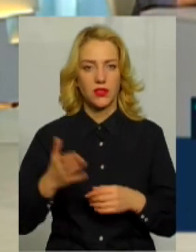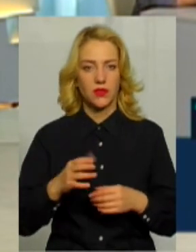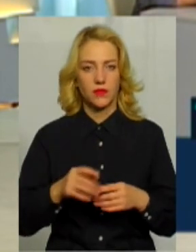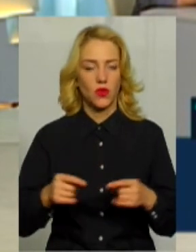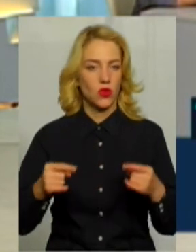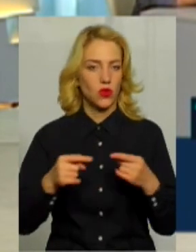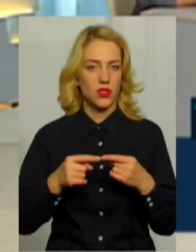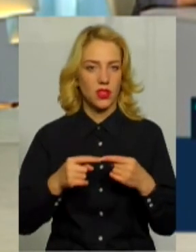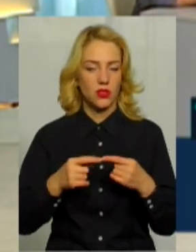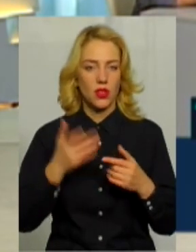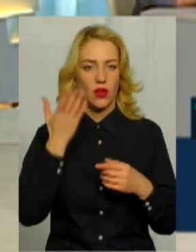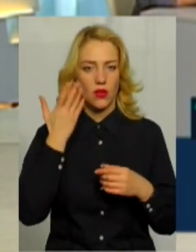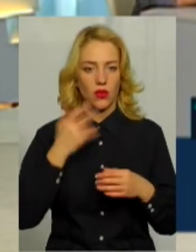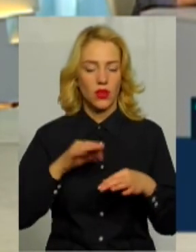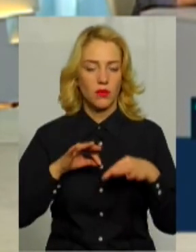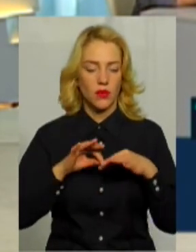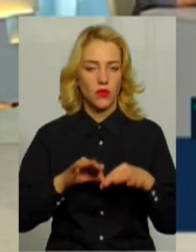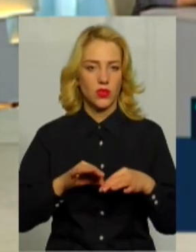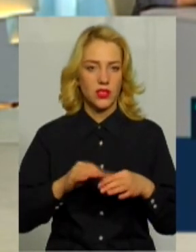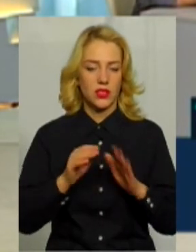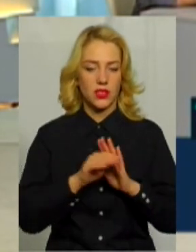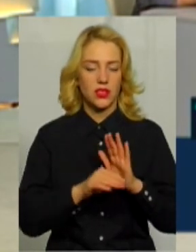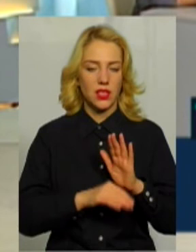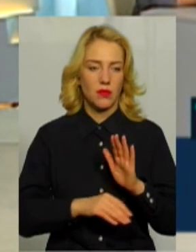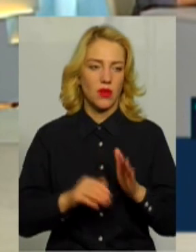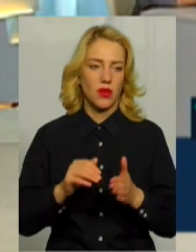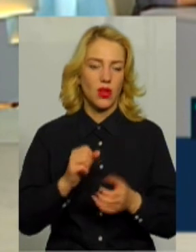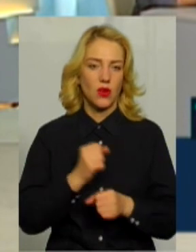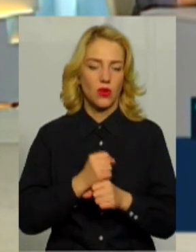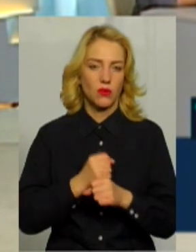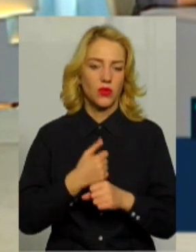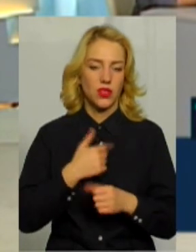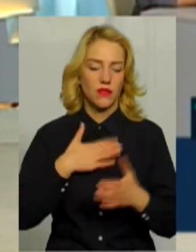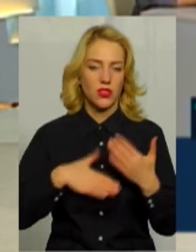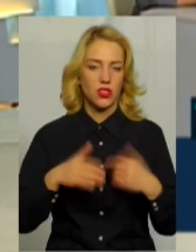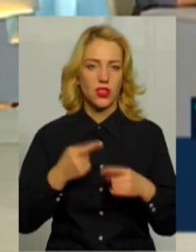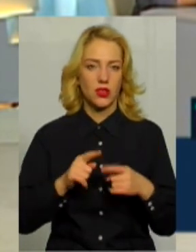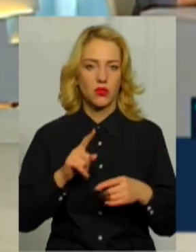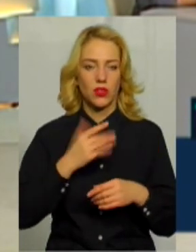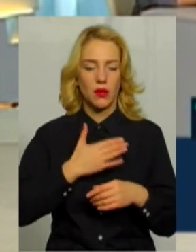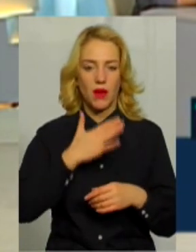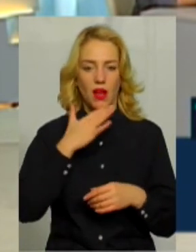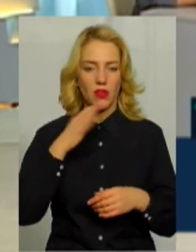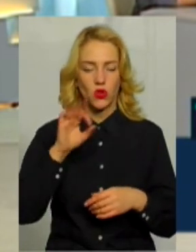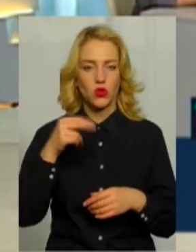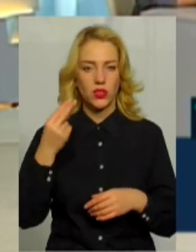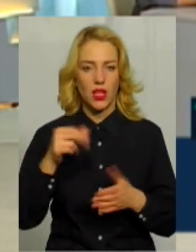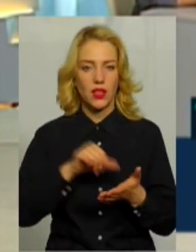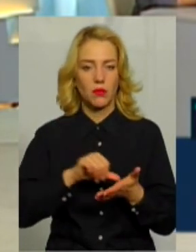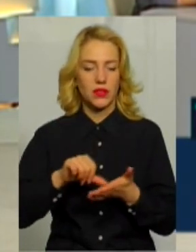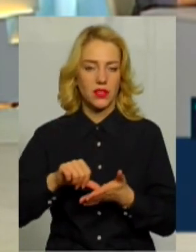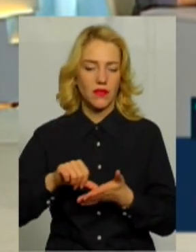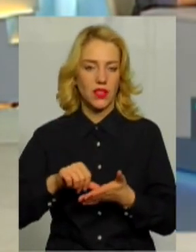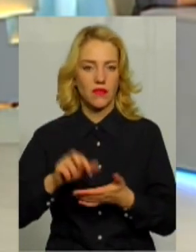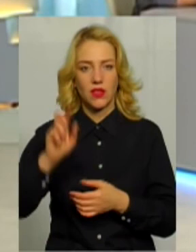однозначно, коли проводиться системна робота, і я дуже тішена в тому, що є багато наших соціальних партнерів, саме представників